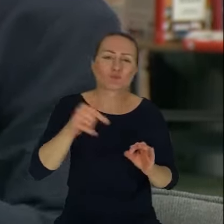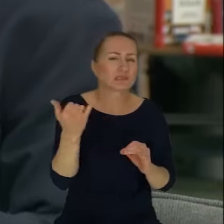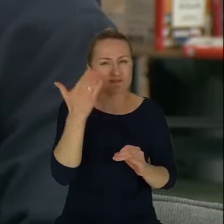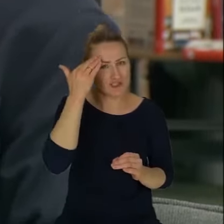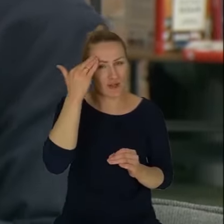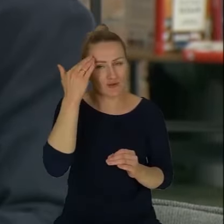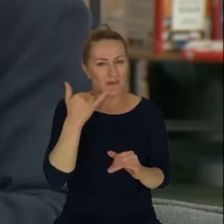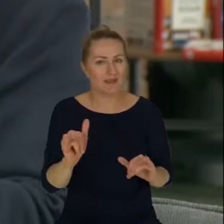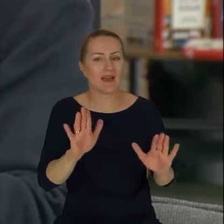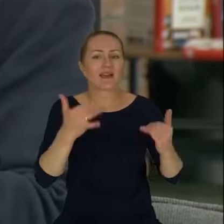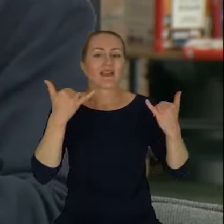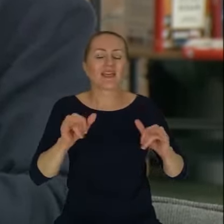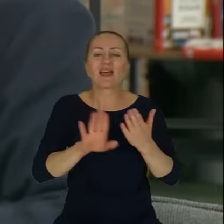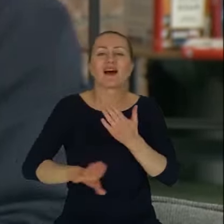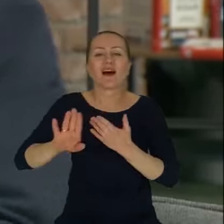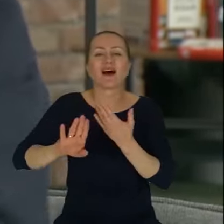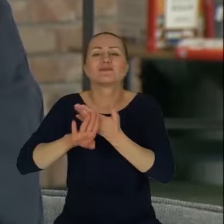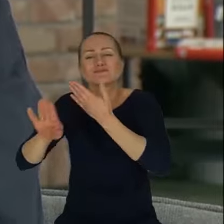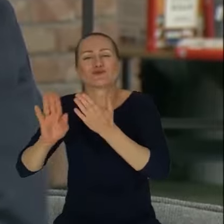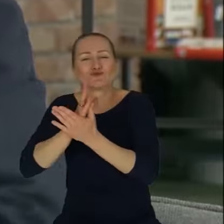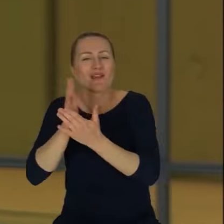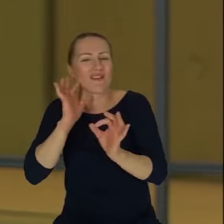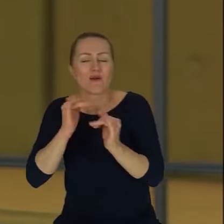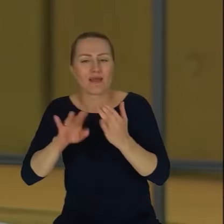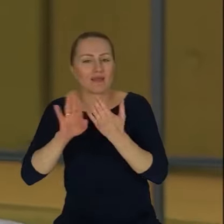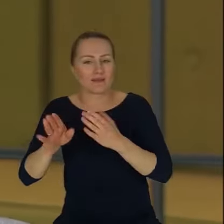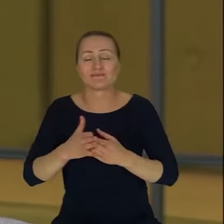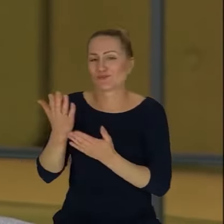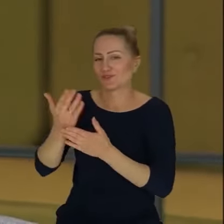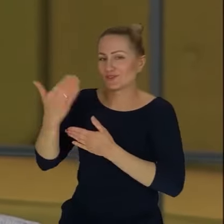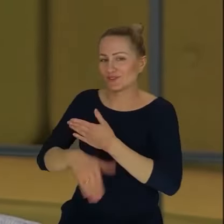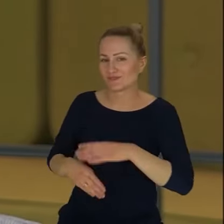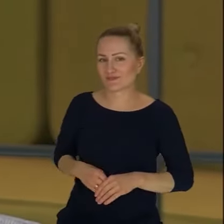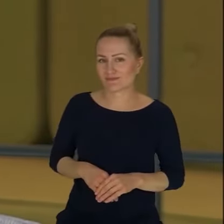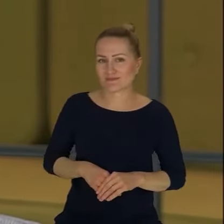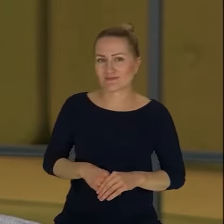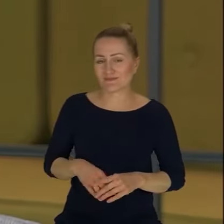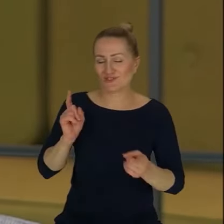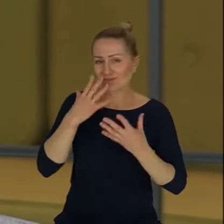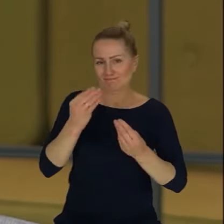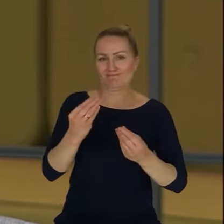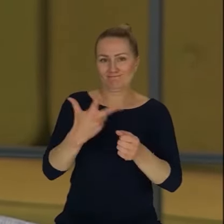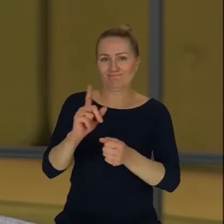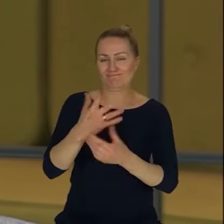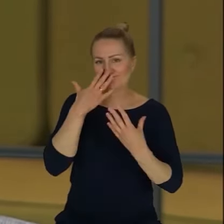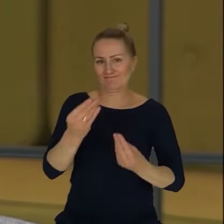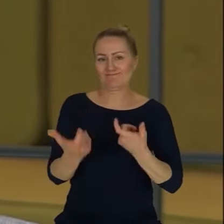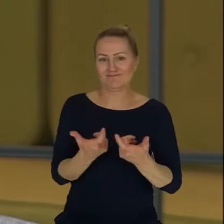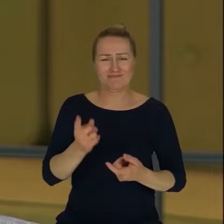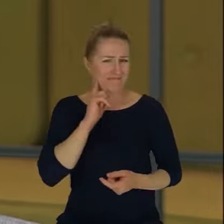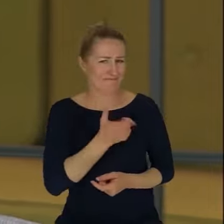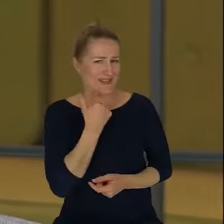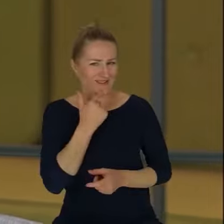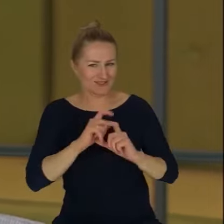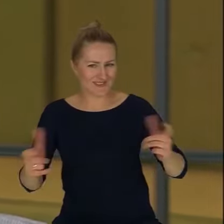mizinformacji, czy jakkolwiek to będziemy nazywać. Kończymy. Szybko minęło 30 minut. Wiem, mało, bardzo mało. Nie pokłóciliśmy.